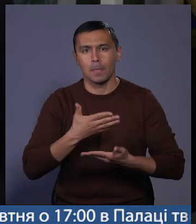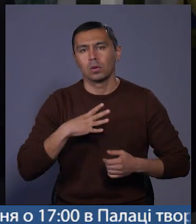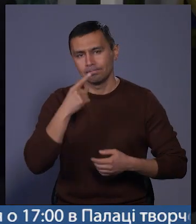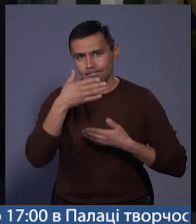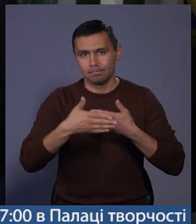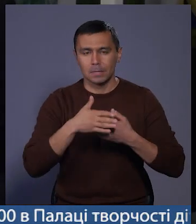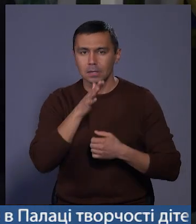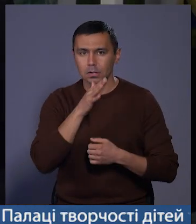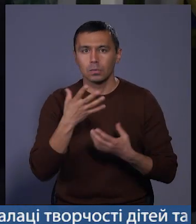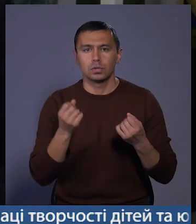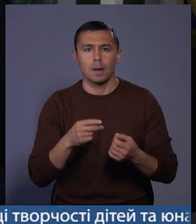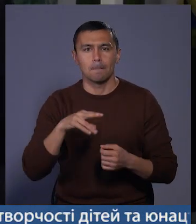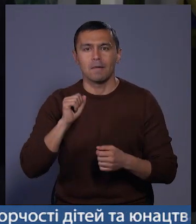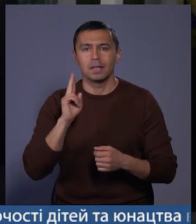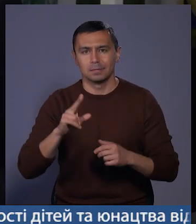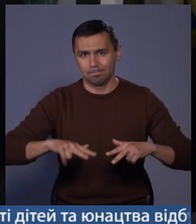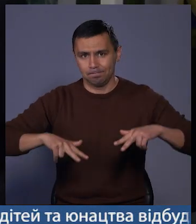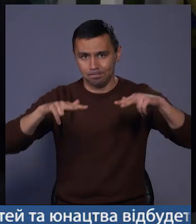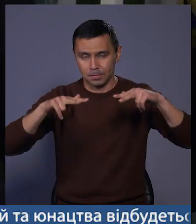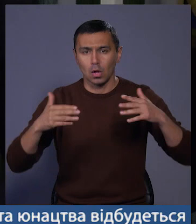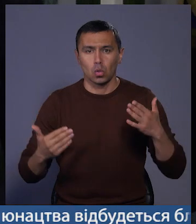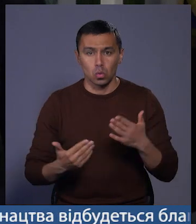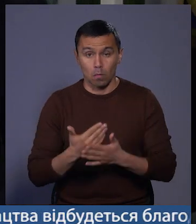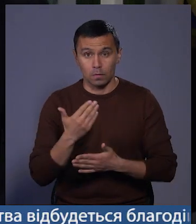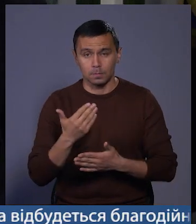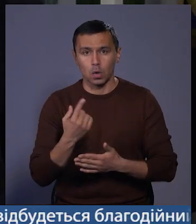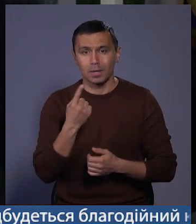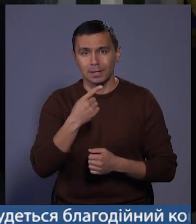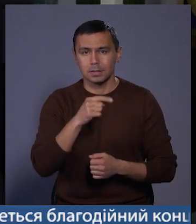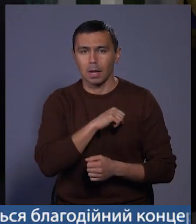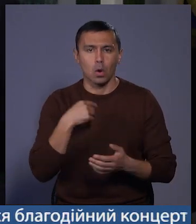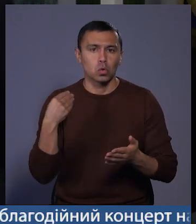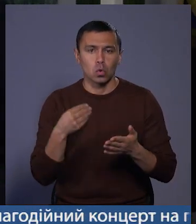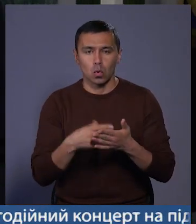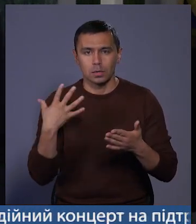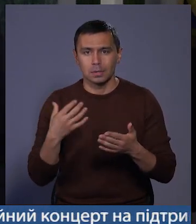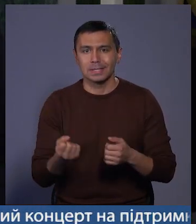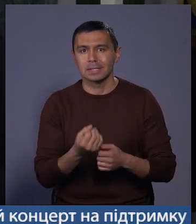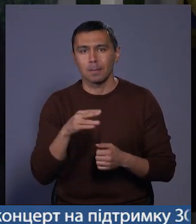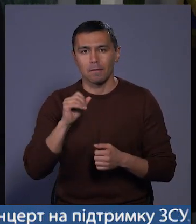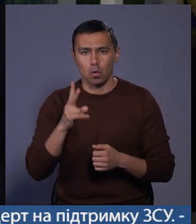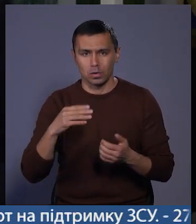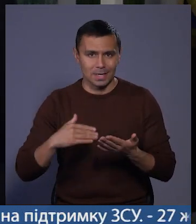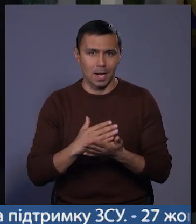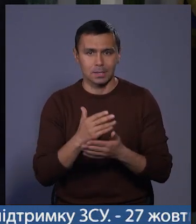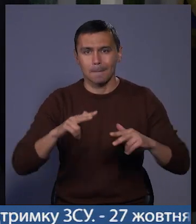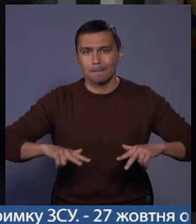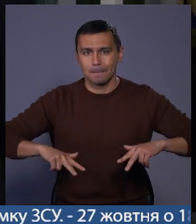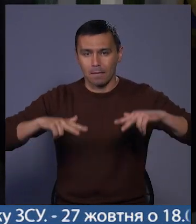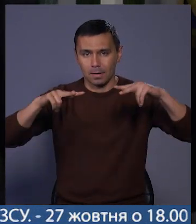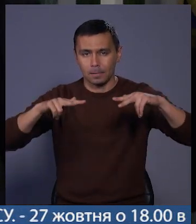найближчим часом ще мавіки «Матрикси», один з найдорожчих серій мавіків, хороший якісний продукт.